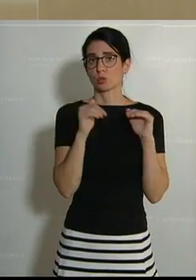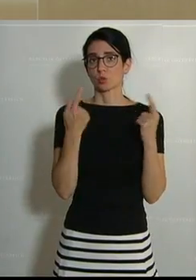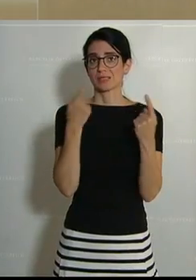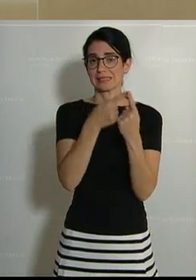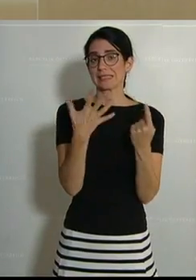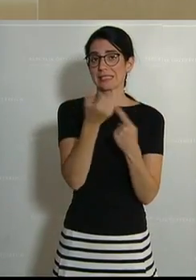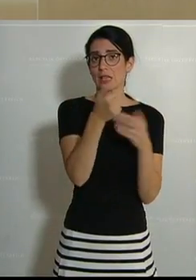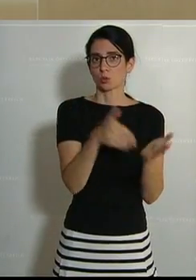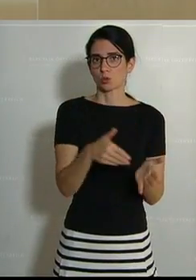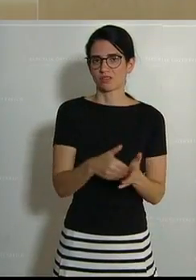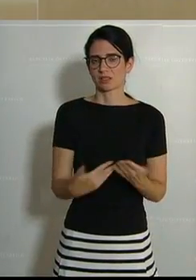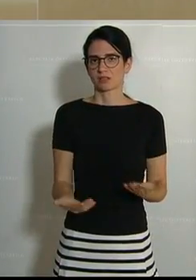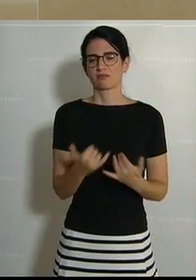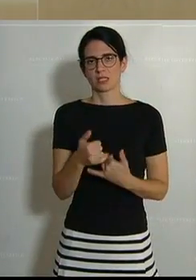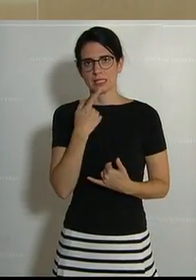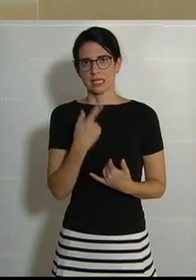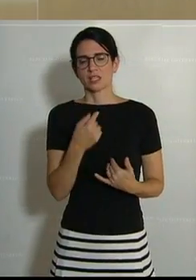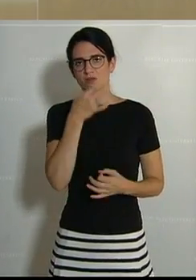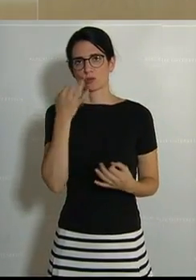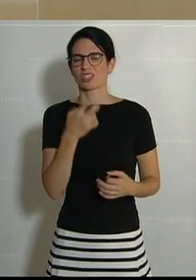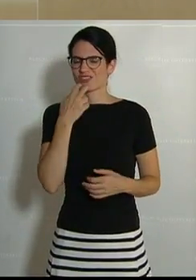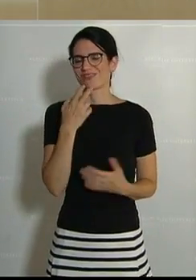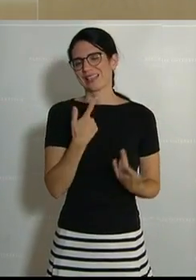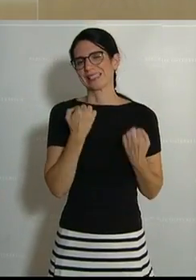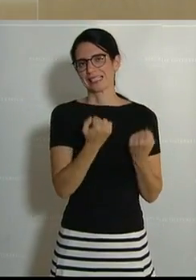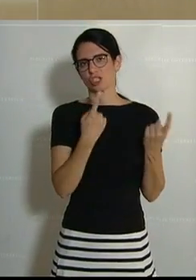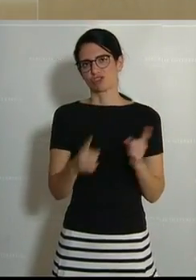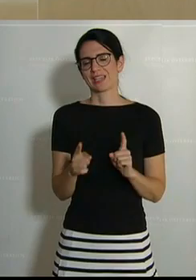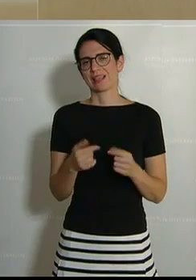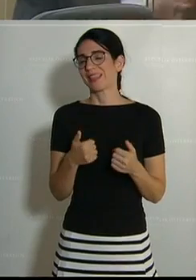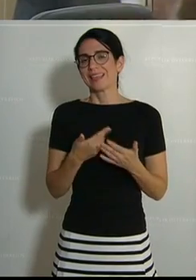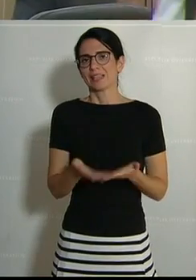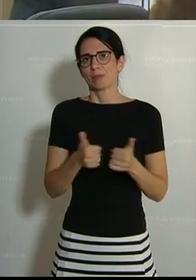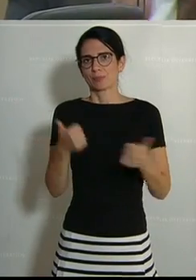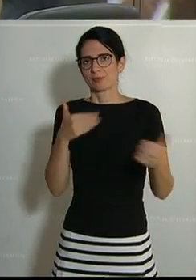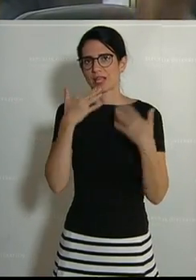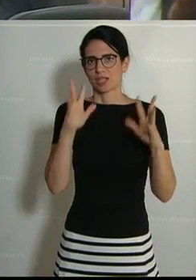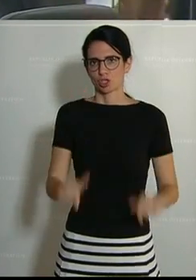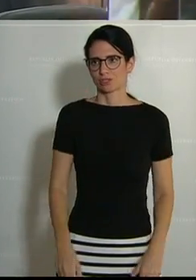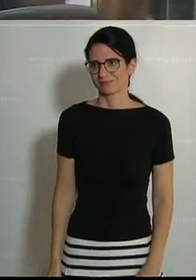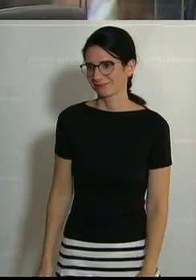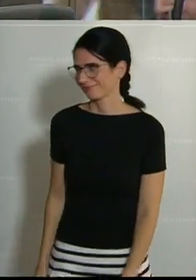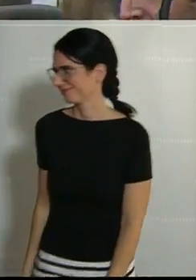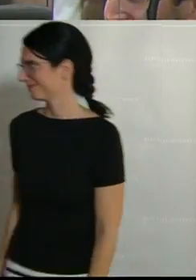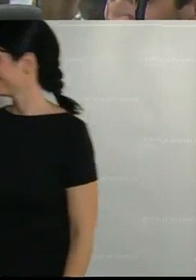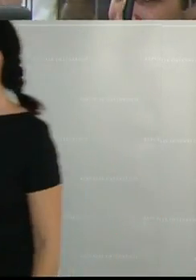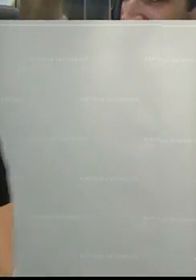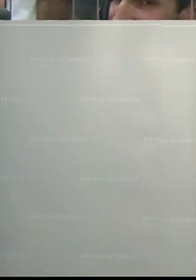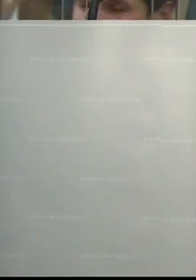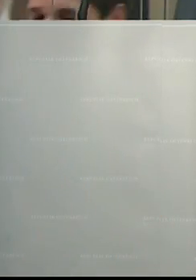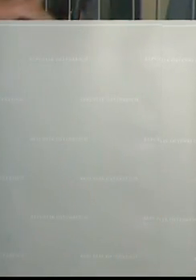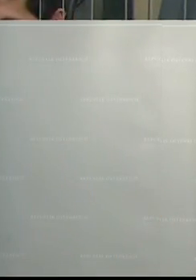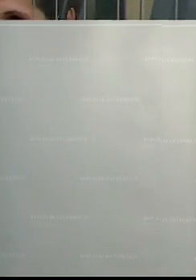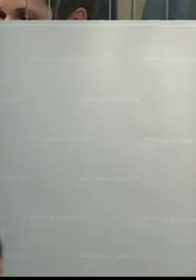erforderlich ist. Wie gesagt, auf Deutsch, wir wollen sicherstellen, dass niemand hängen bleibt. Dankeschön. Es